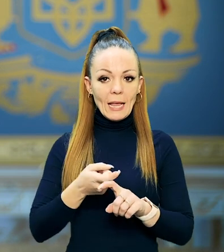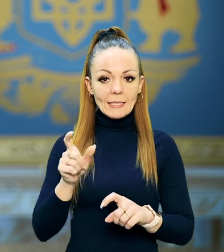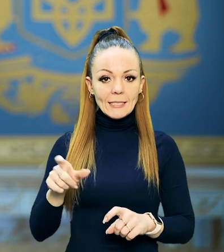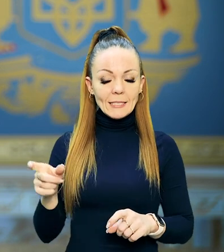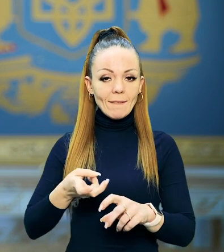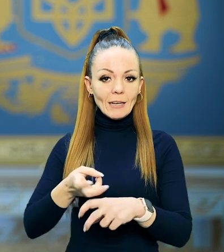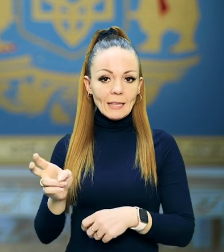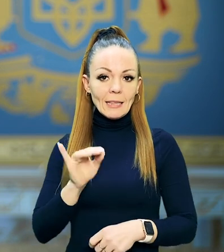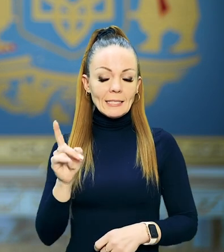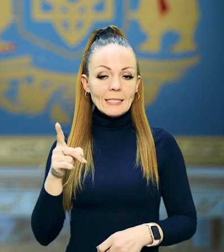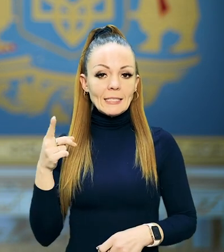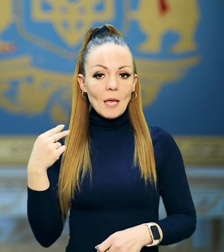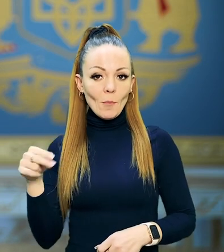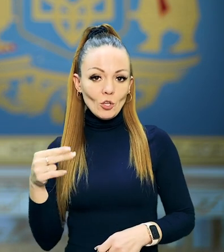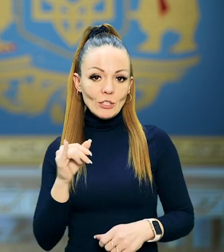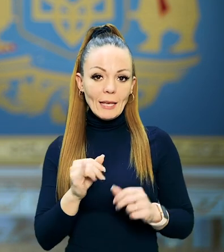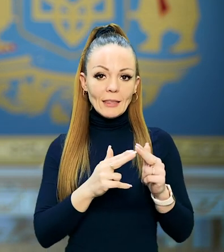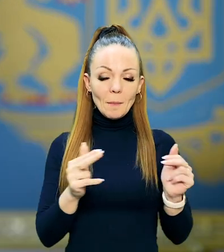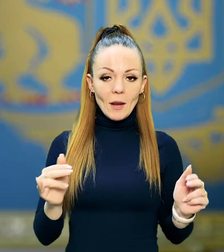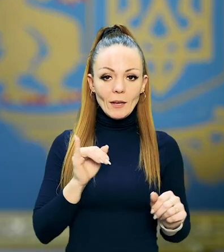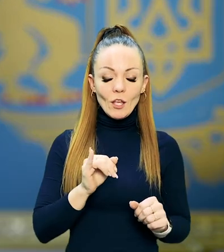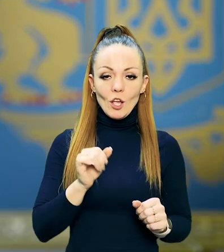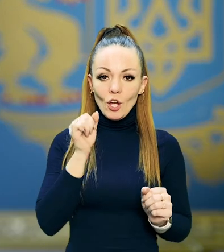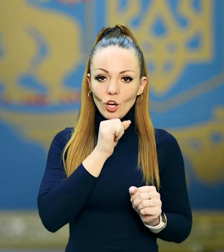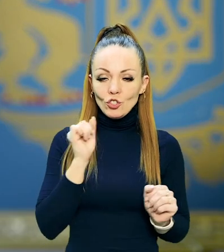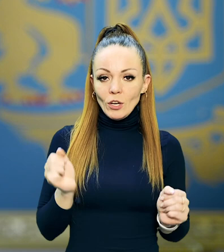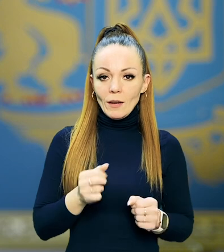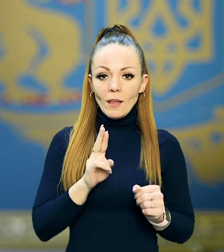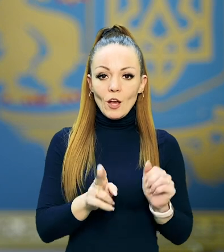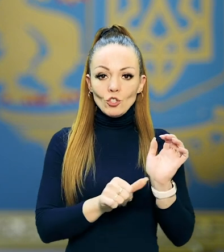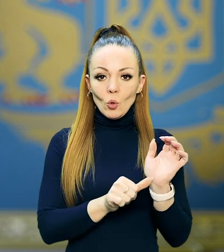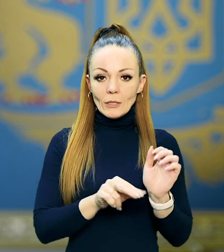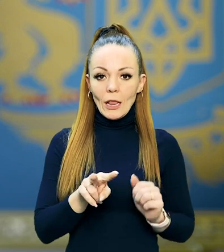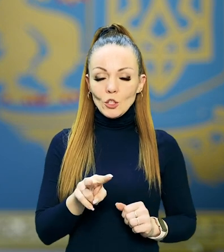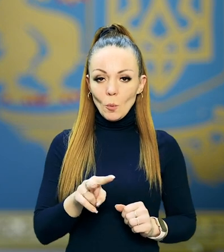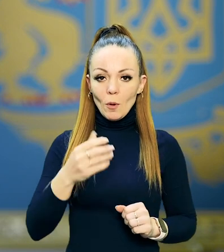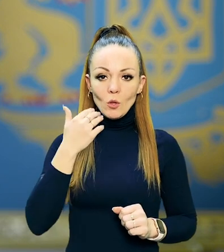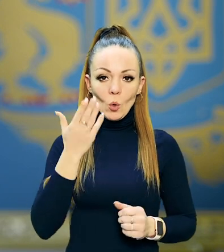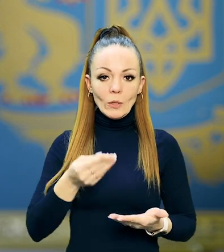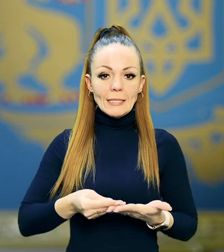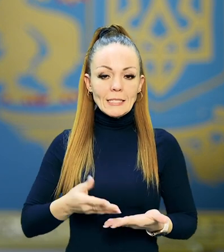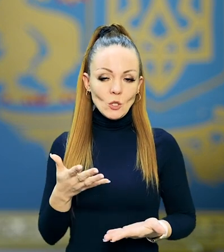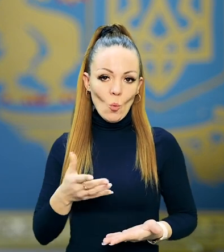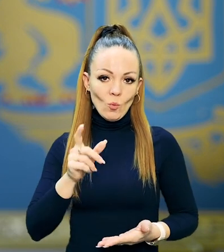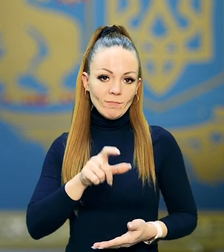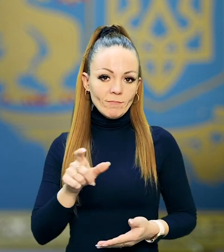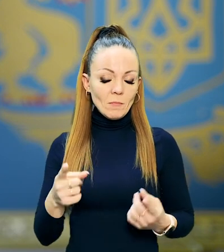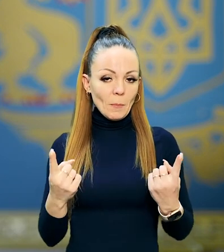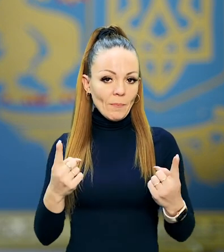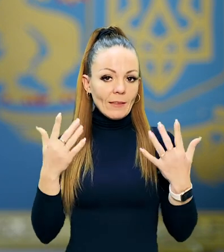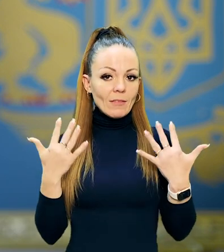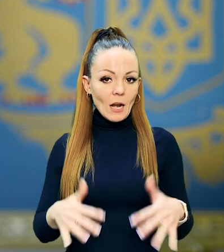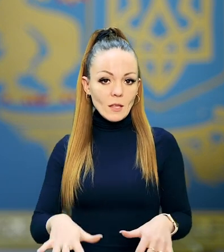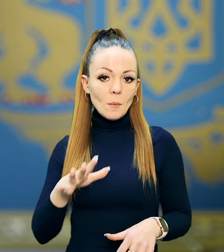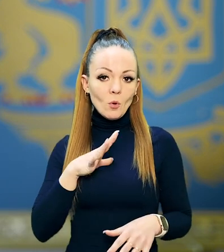вигнали із Запоріжжя та Дніпра. І крижаних, як 6 листопада, коли ціною непомірних людських